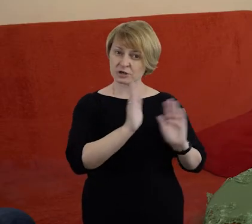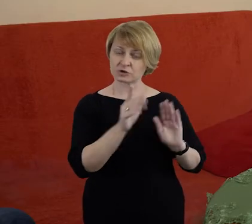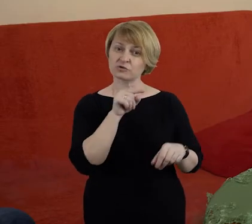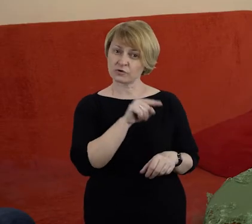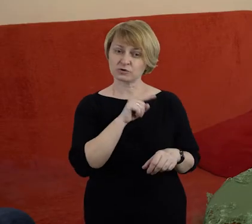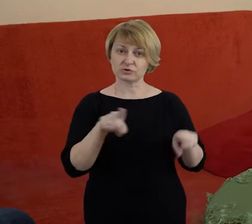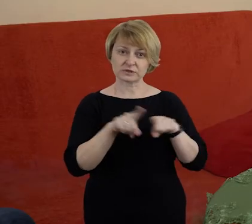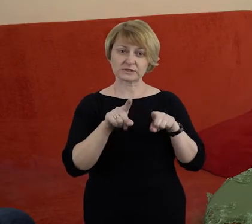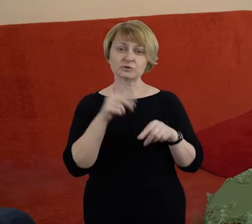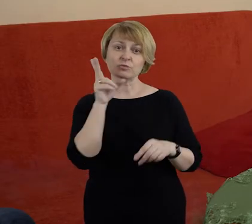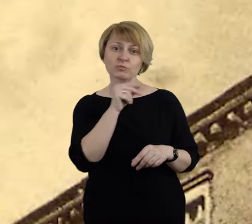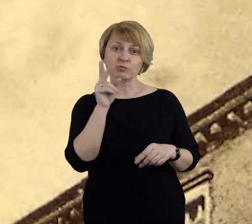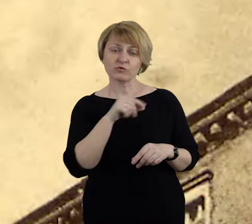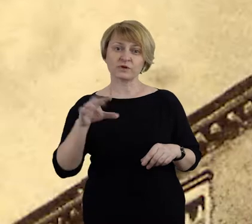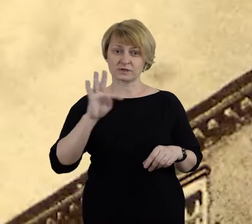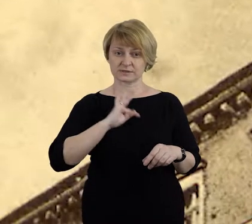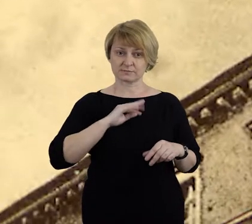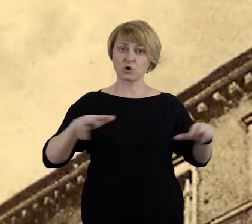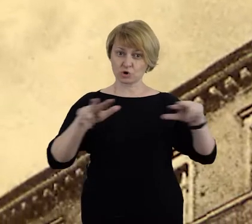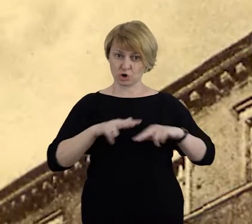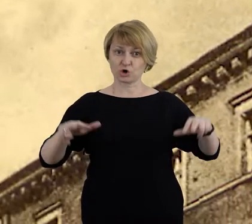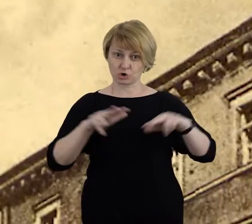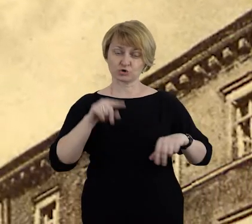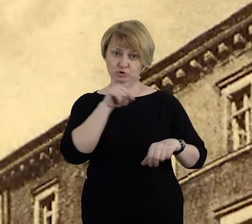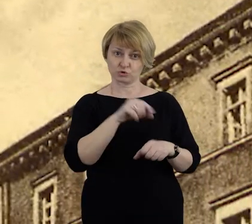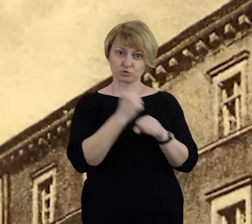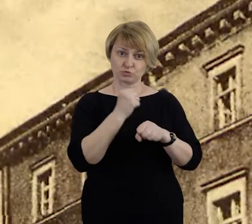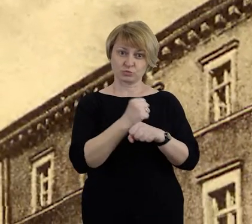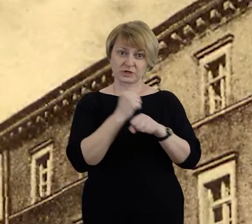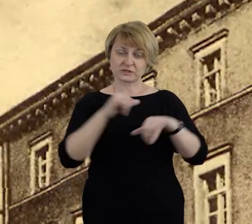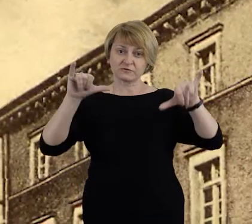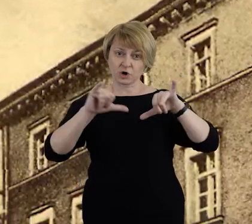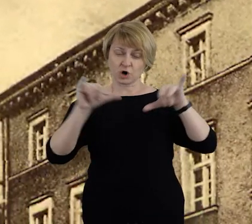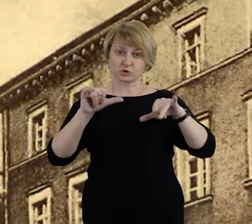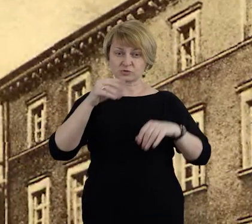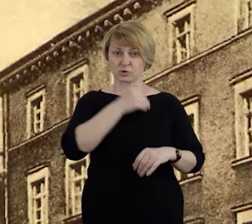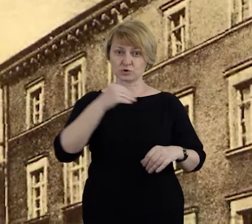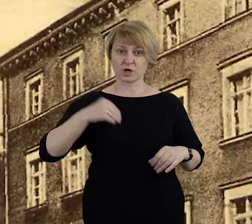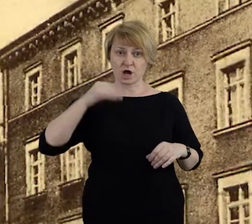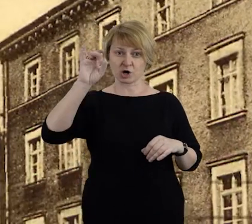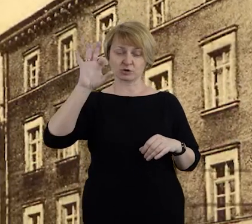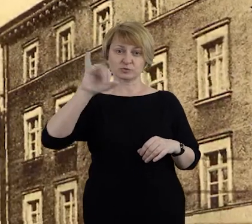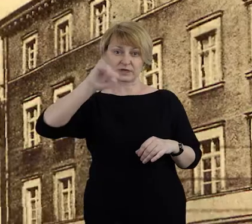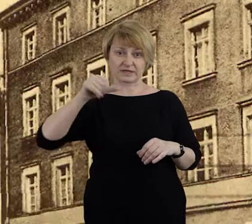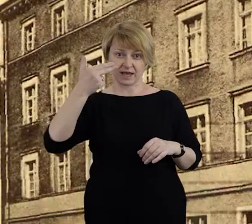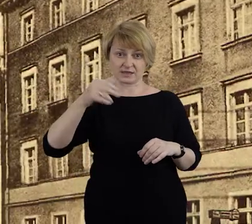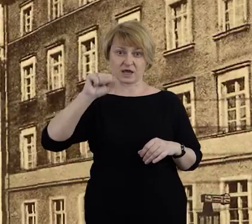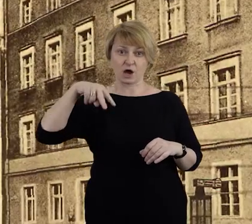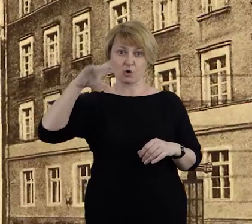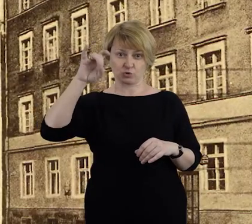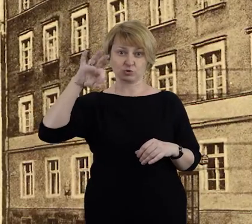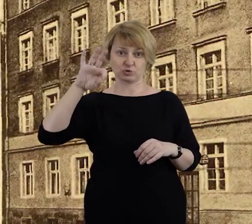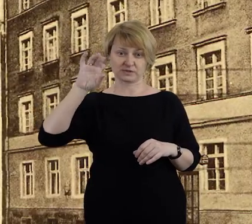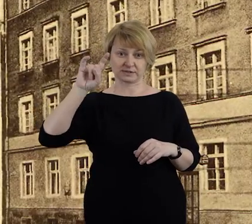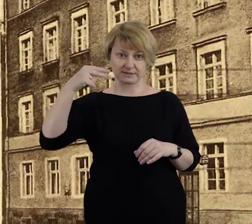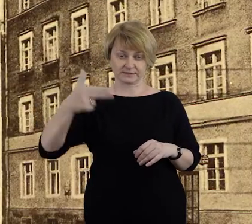mówię tak, bo z mojej dalszej rodziny była osoba, która pracowała tu w gospodzie polskiej w Opolu. Jan Augustyn zresztą